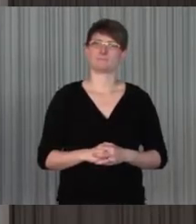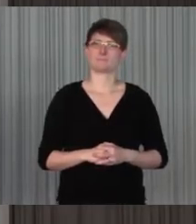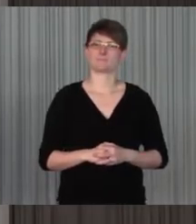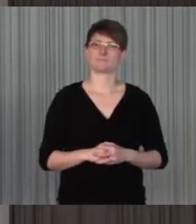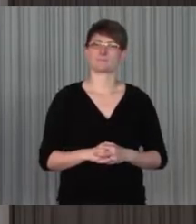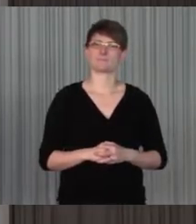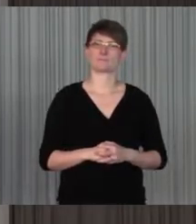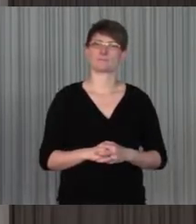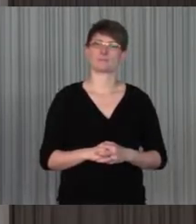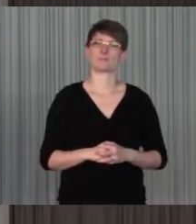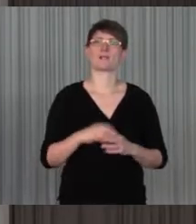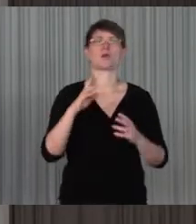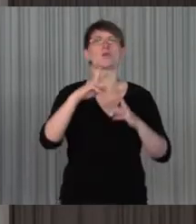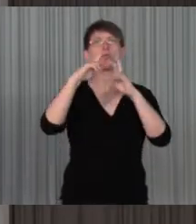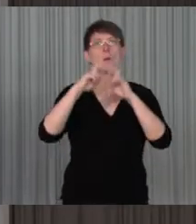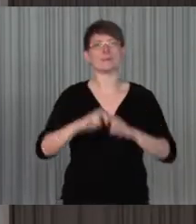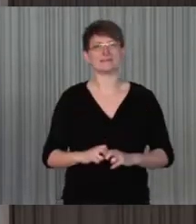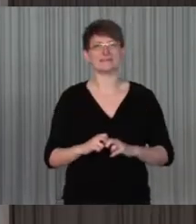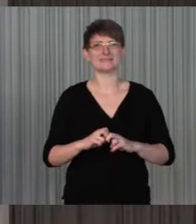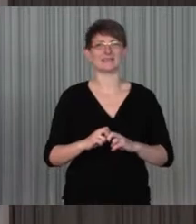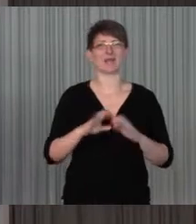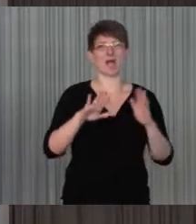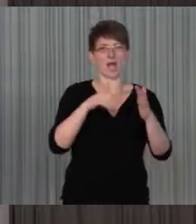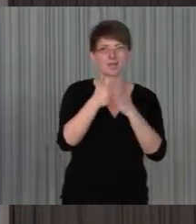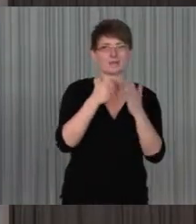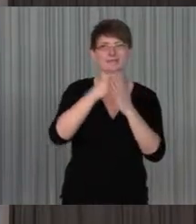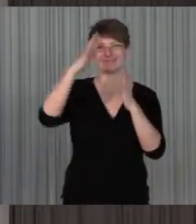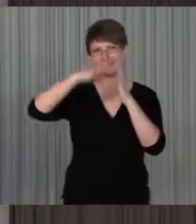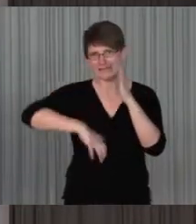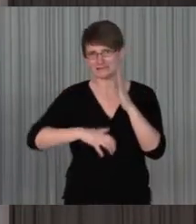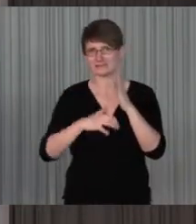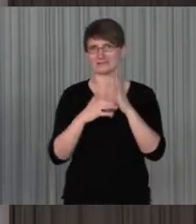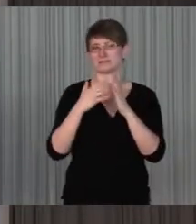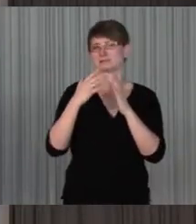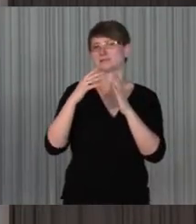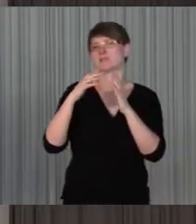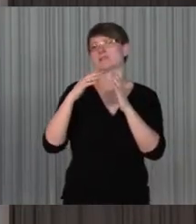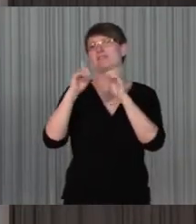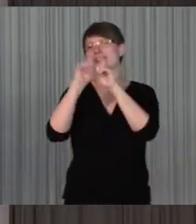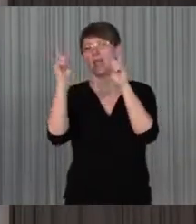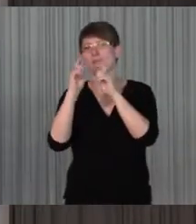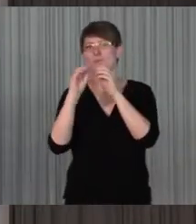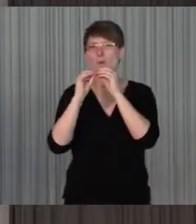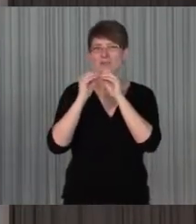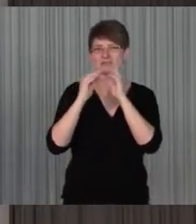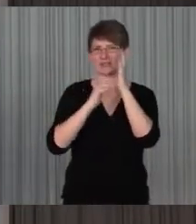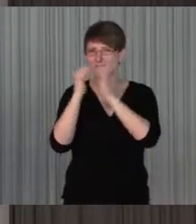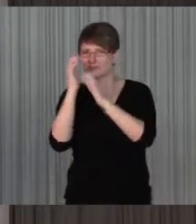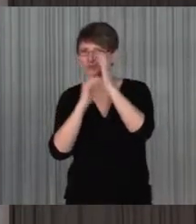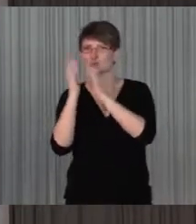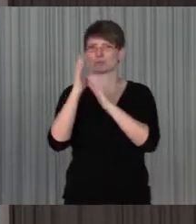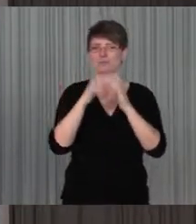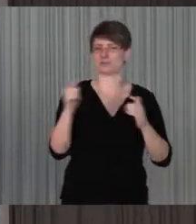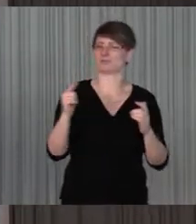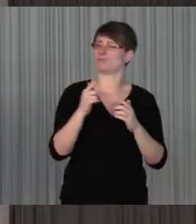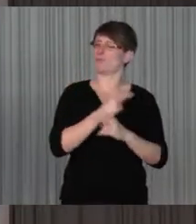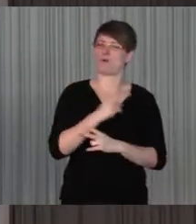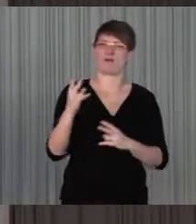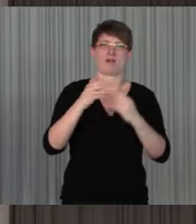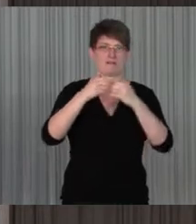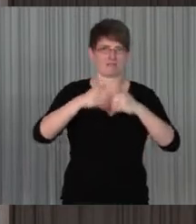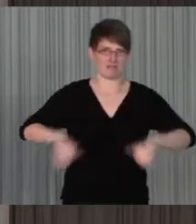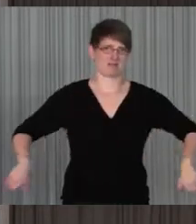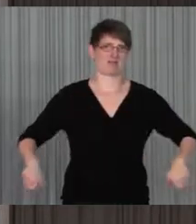komplizierte Angebote mit langen Texten, komplizierten Themenstrukturen eben einer tatsächlich der häufigsten Barrieren